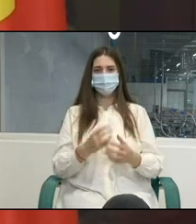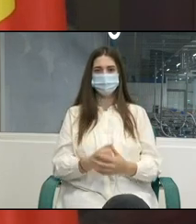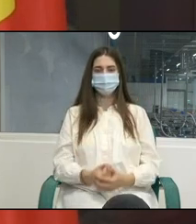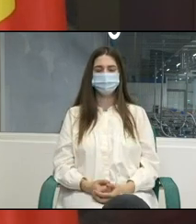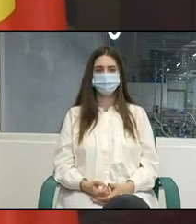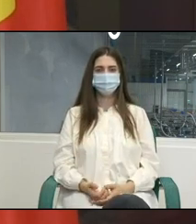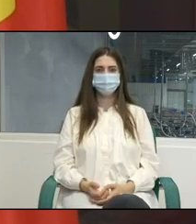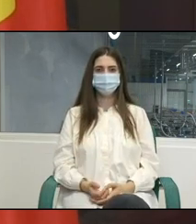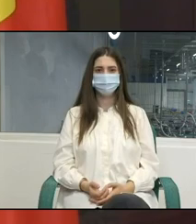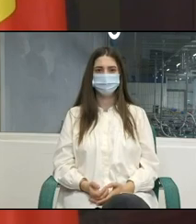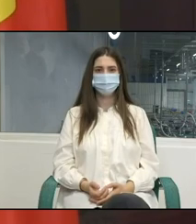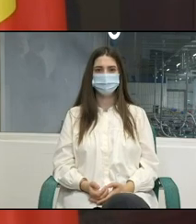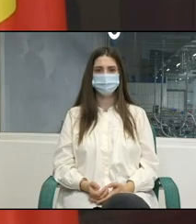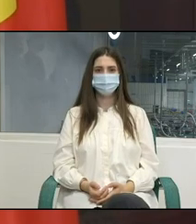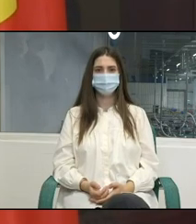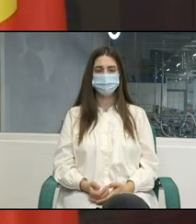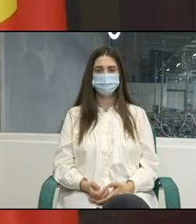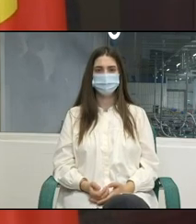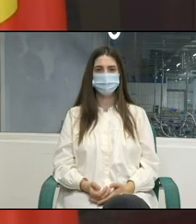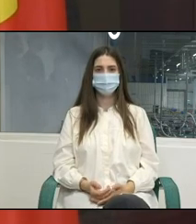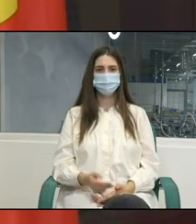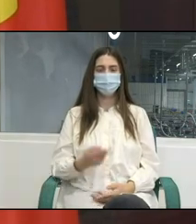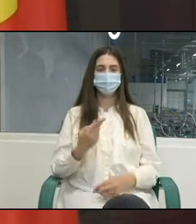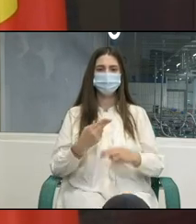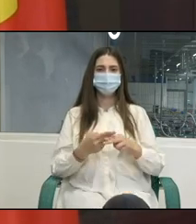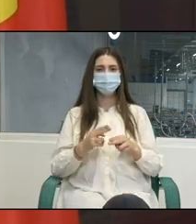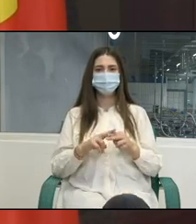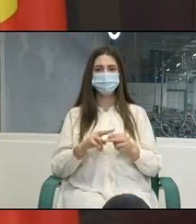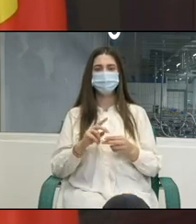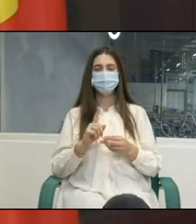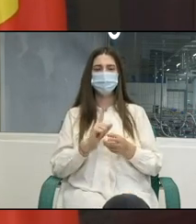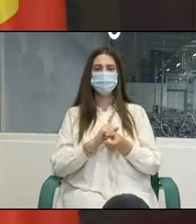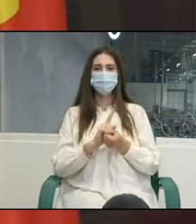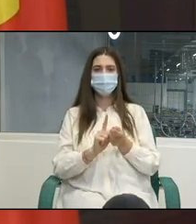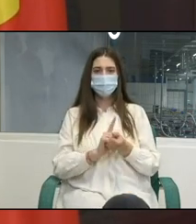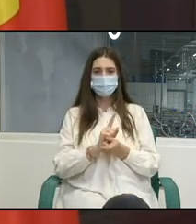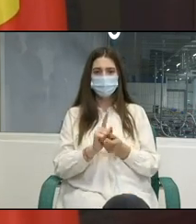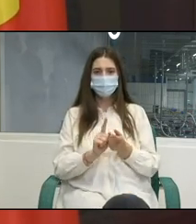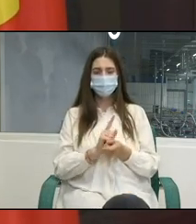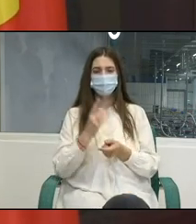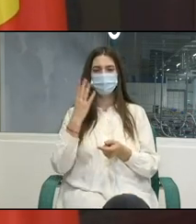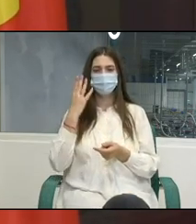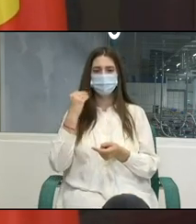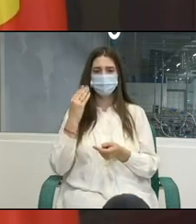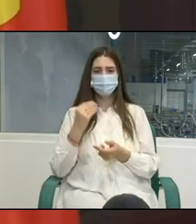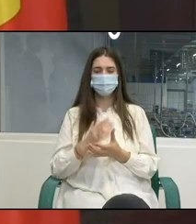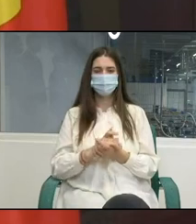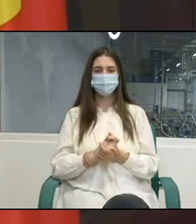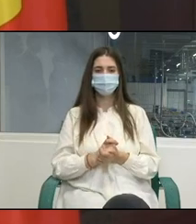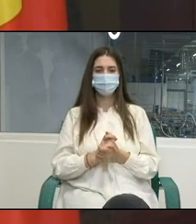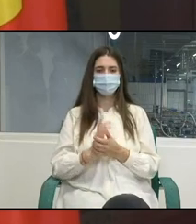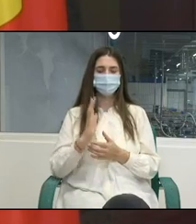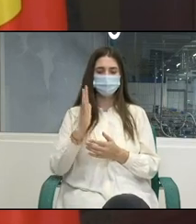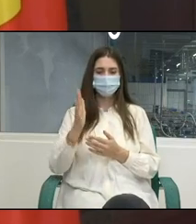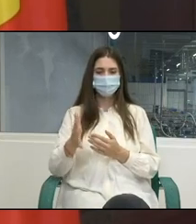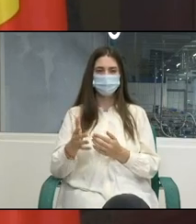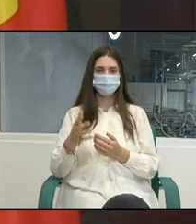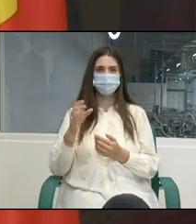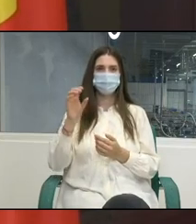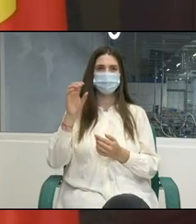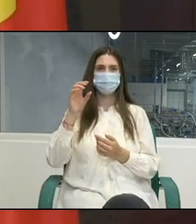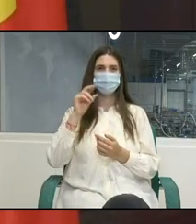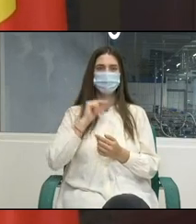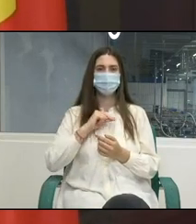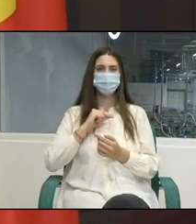de fapt trasarea unor priorități de cooperare în Republica Moldova între Organizația Internațională a